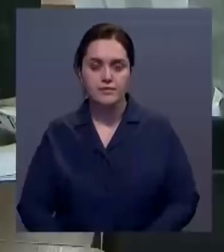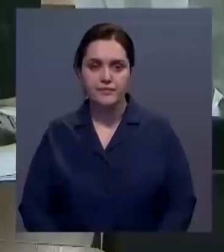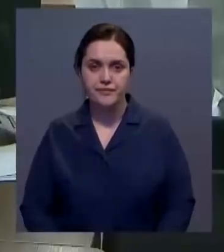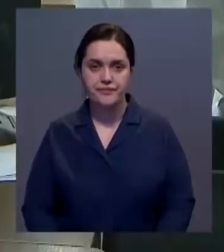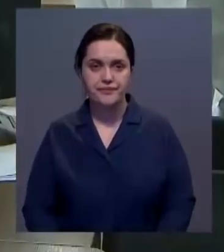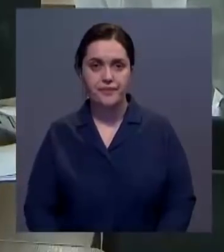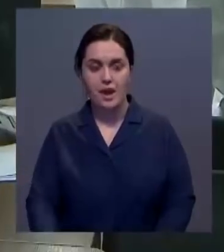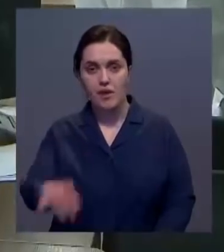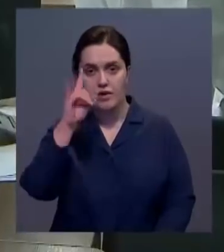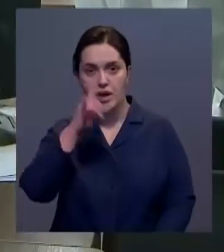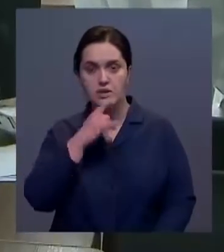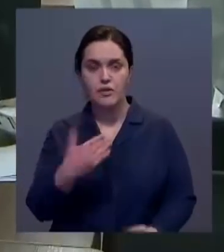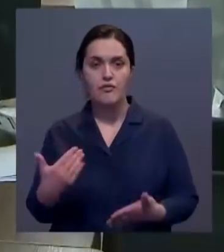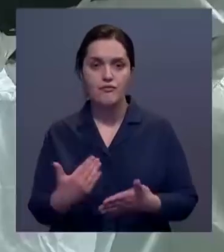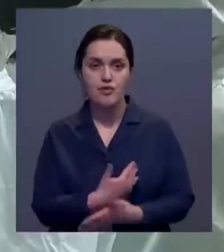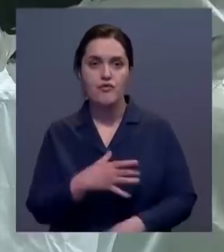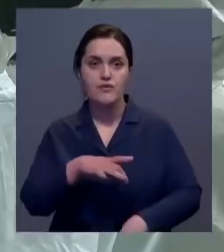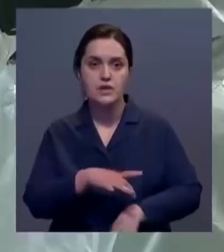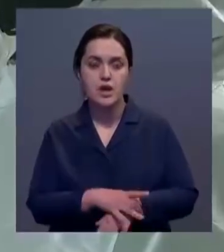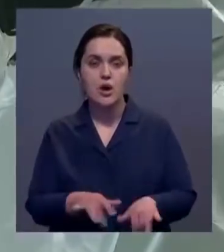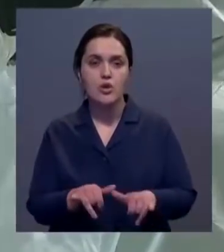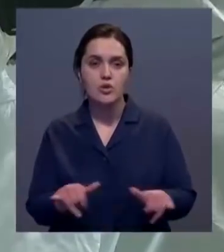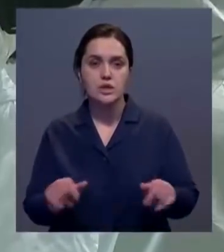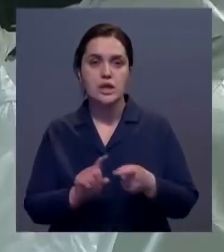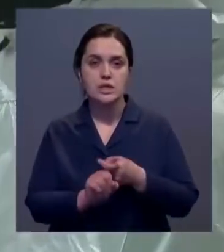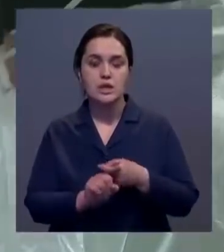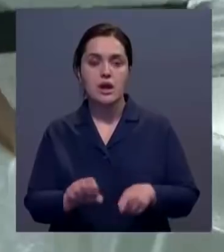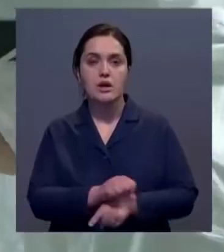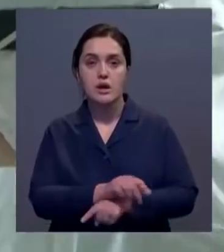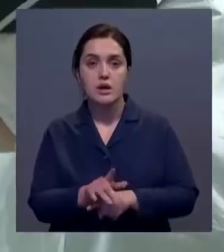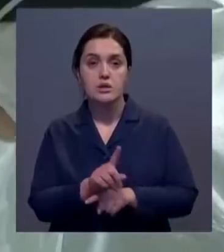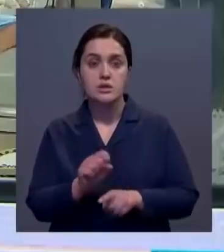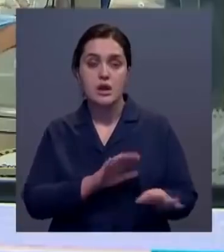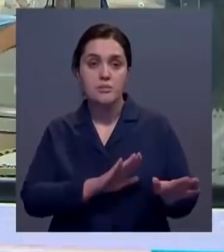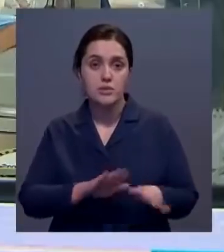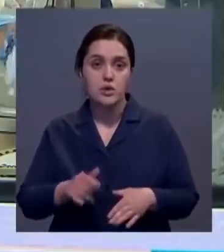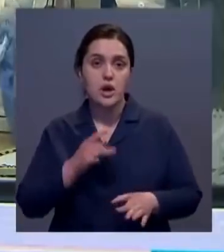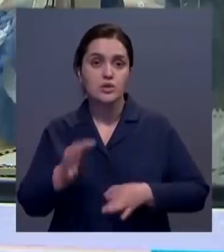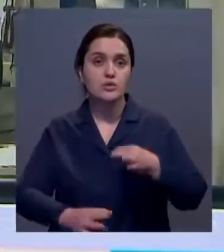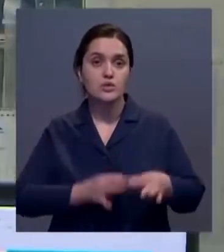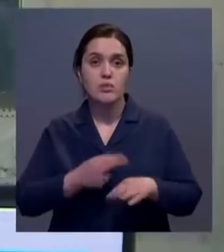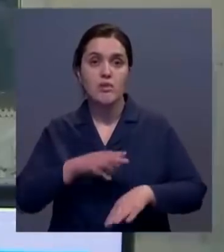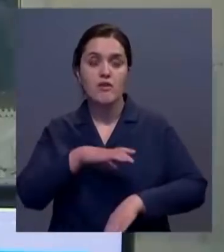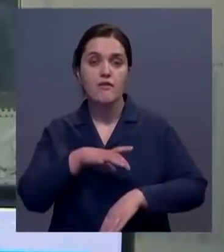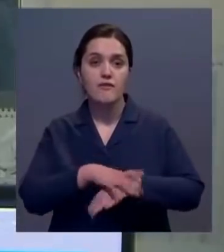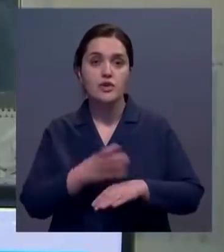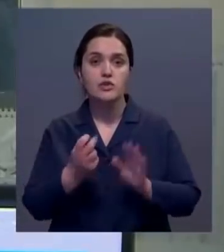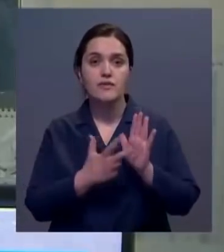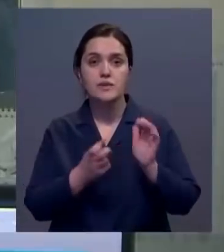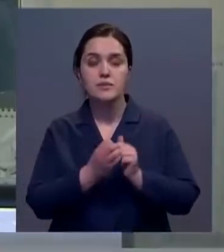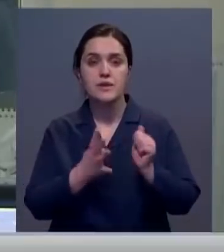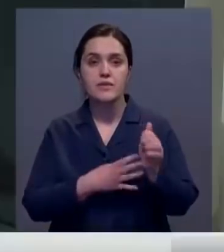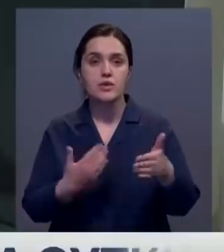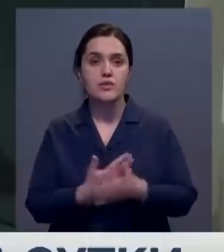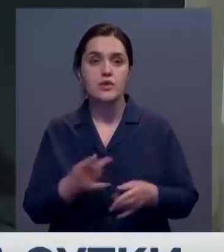Тем временем в Казахстане вновь зафиксировали рост числа заразившихся коронавирусом. За минувшие сутки в стране выявили еще 819